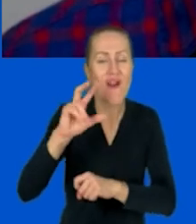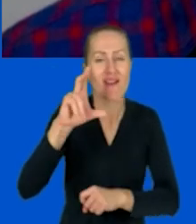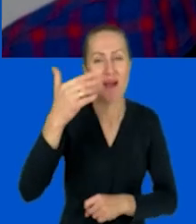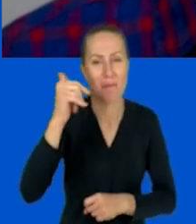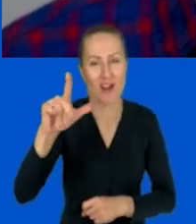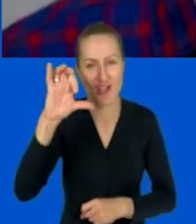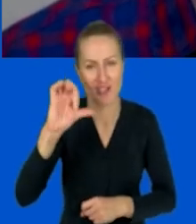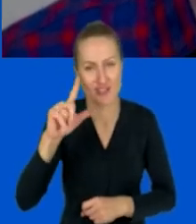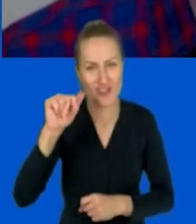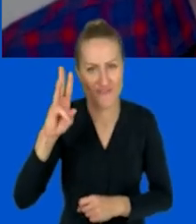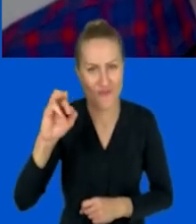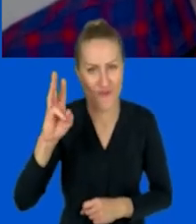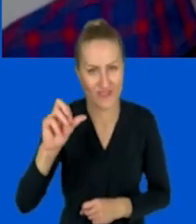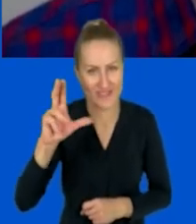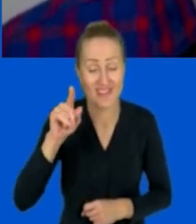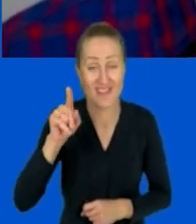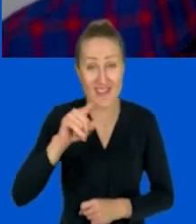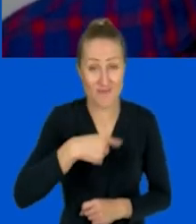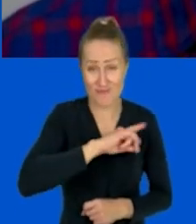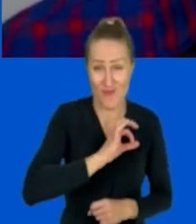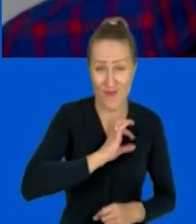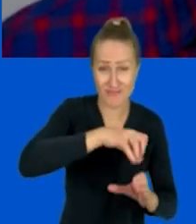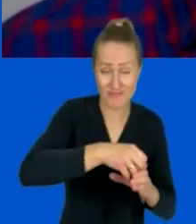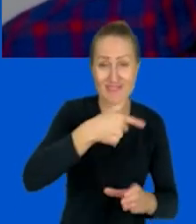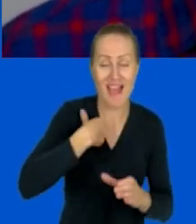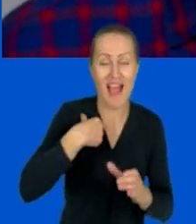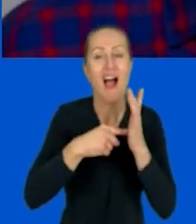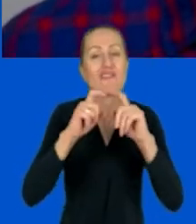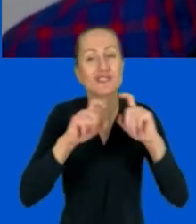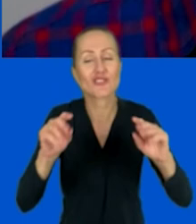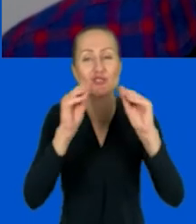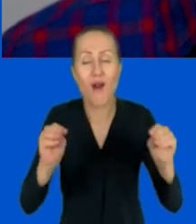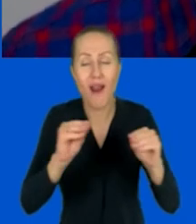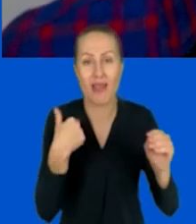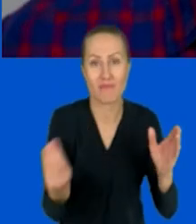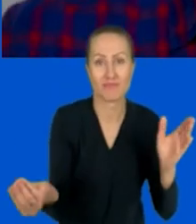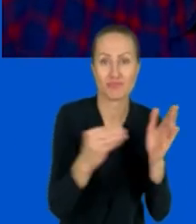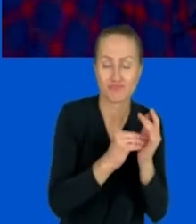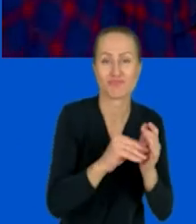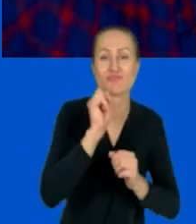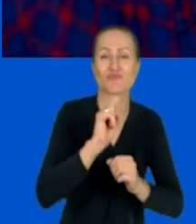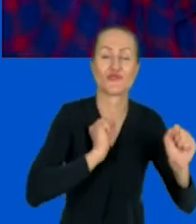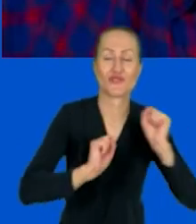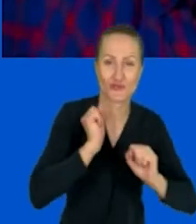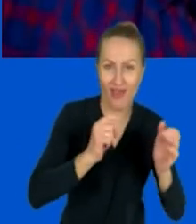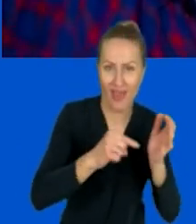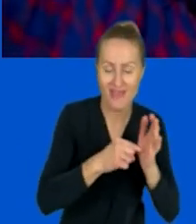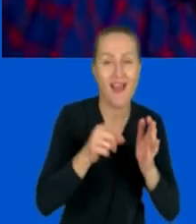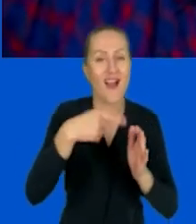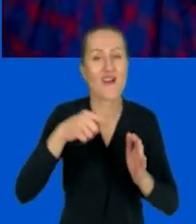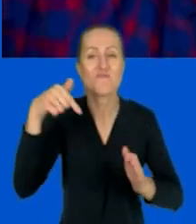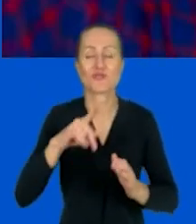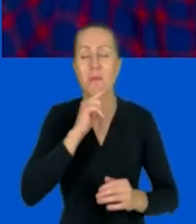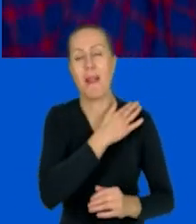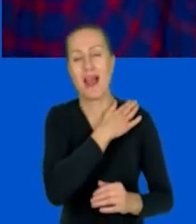od nas z redakcji, włączyłem w trakcie szkolenia ćwiczenia takie, że trzeba było się poklepać po